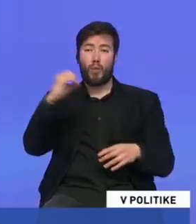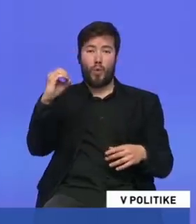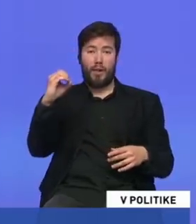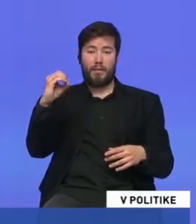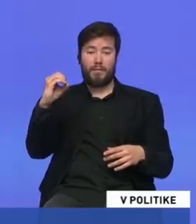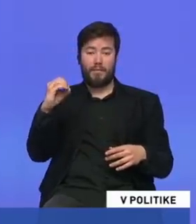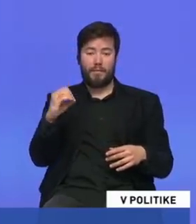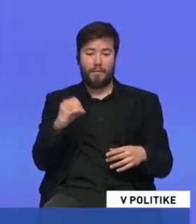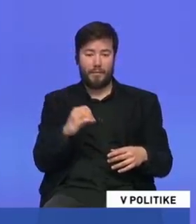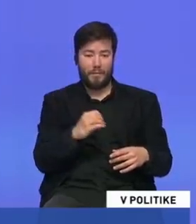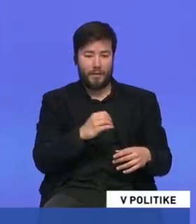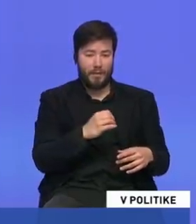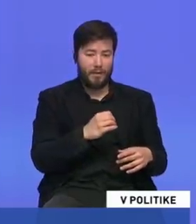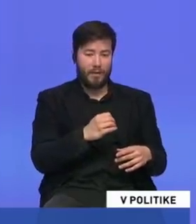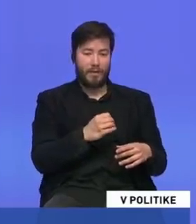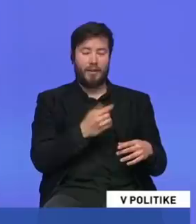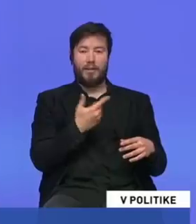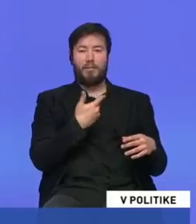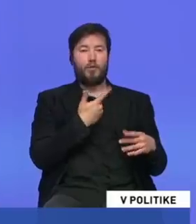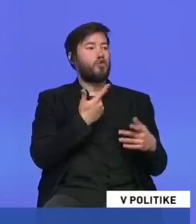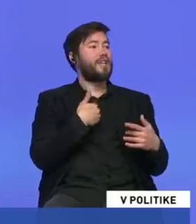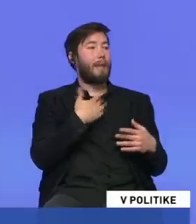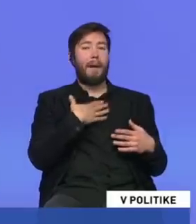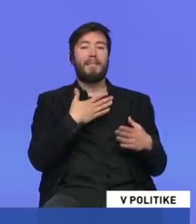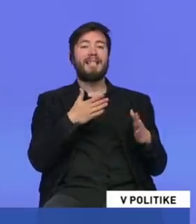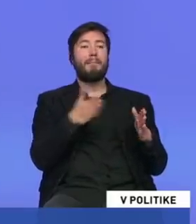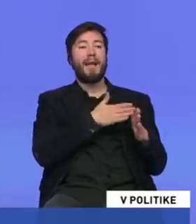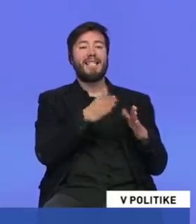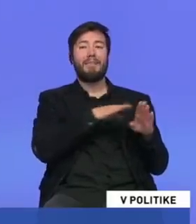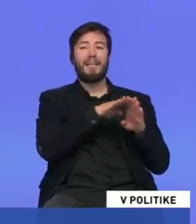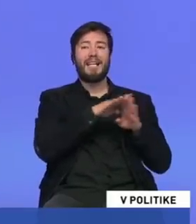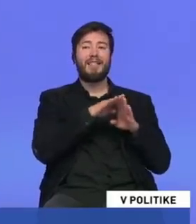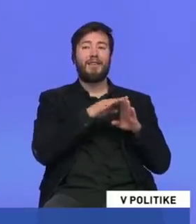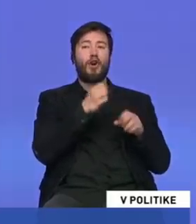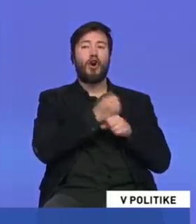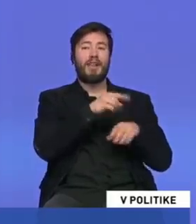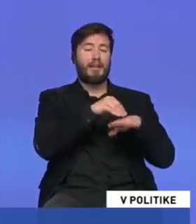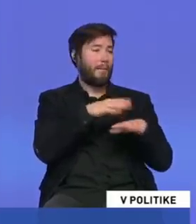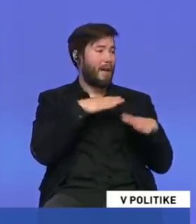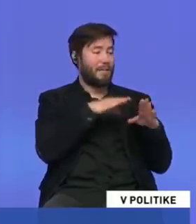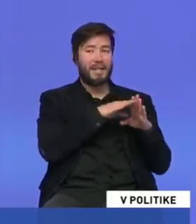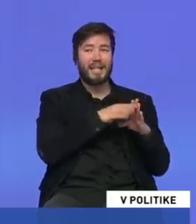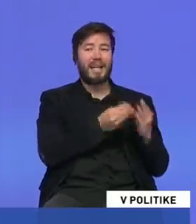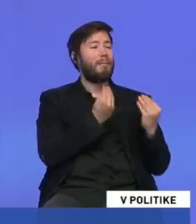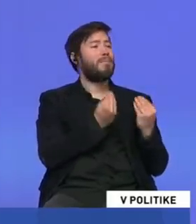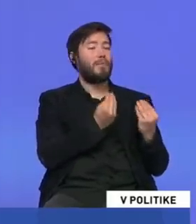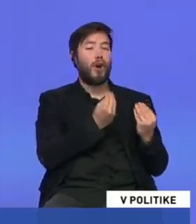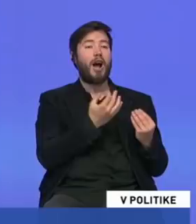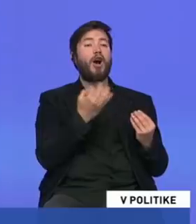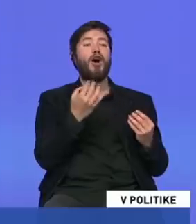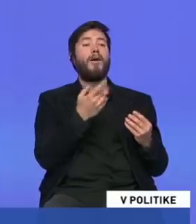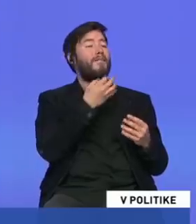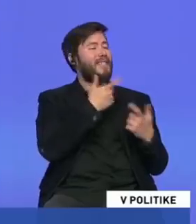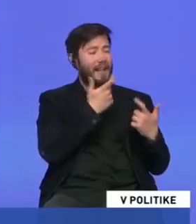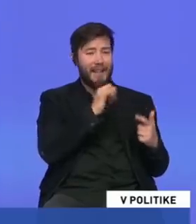A ak ste vám neposlali, čo my máme s medzirezortným pripomienkovým konaním? Preboha, pani ministerka, preboha. Pán poslanec, Čo má opozícia, prosím, vy to